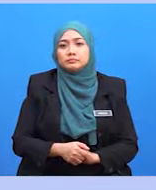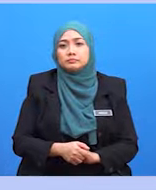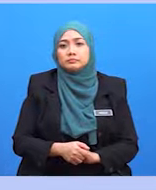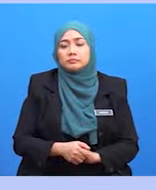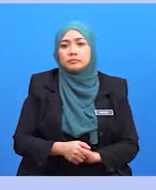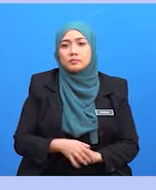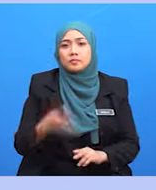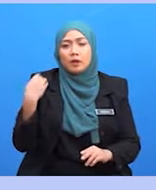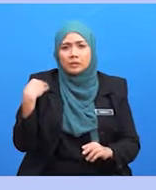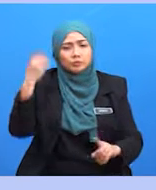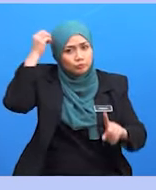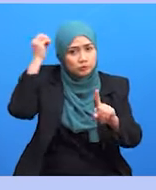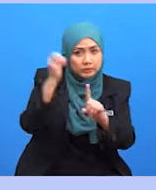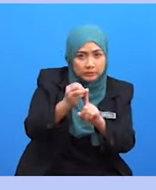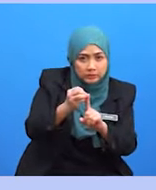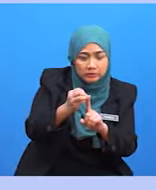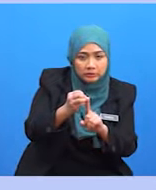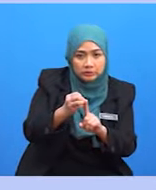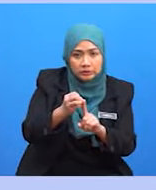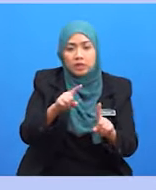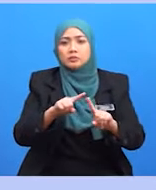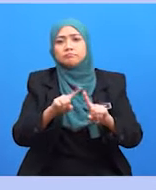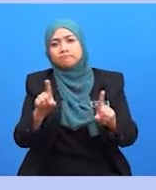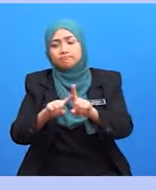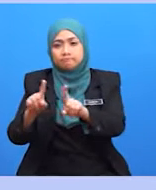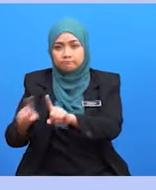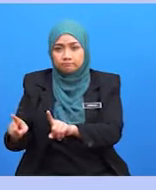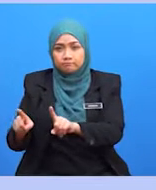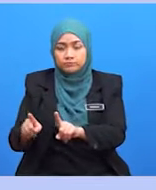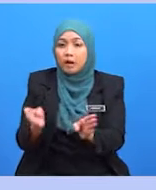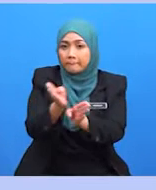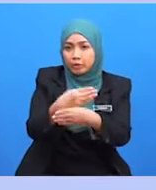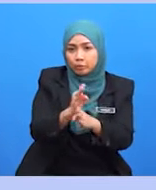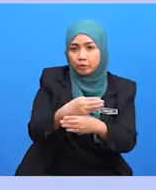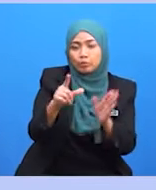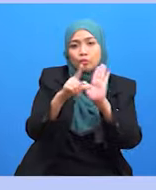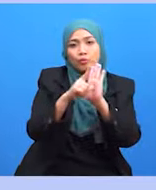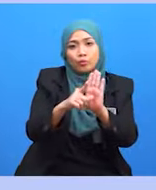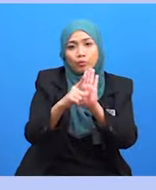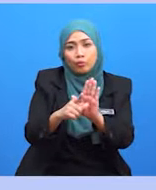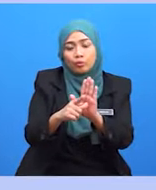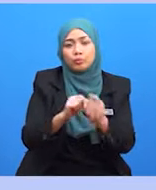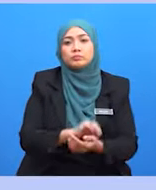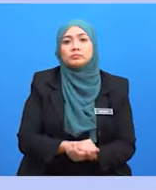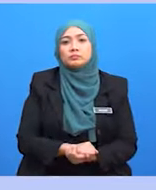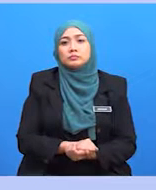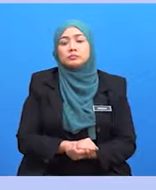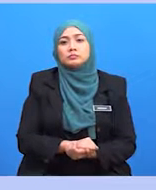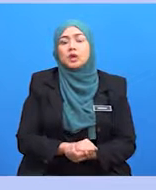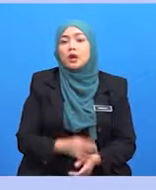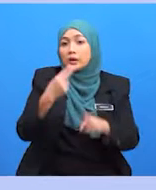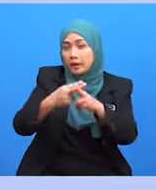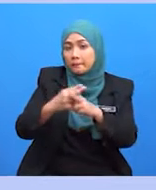dan misi kooperasi. Pembentukan logo yang terdiri daripada angkronim nama penuh SE